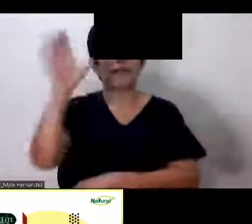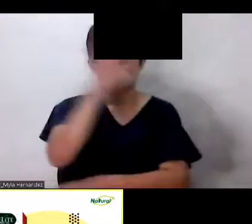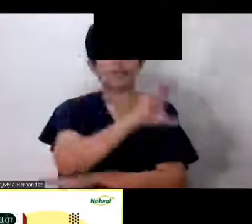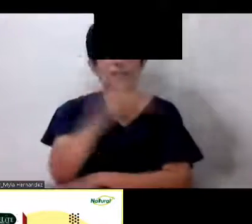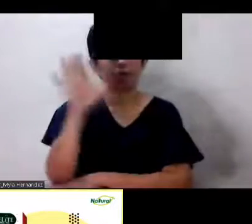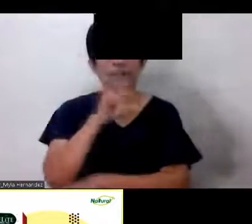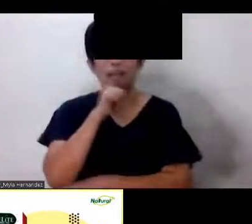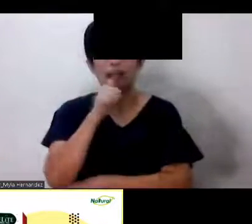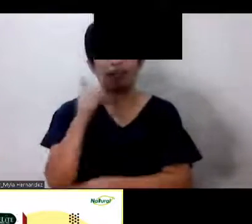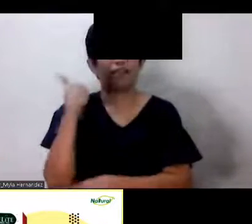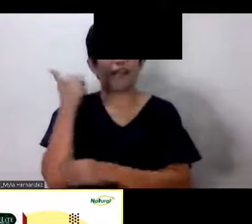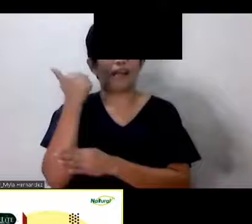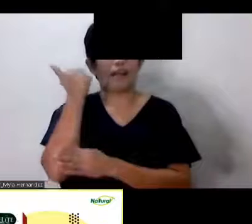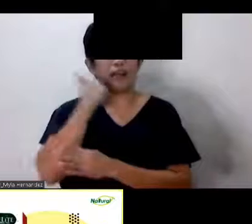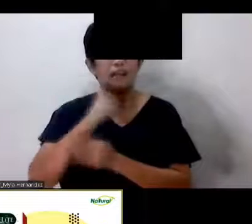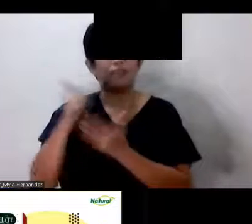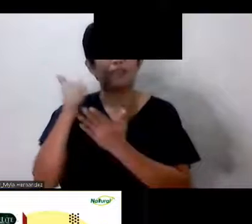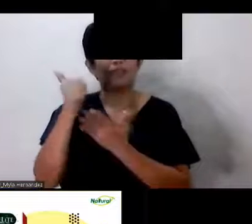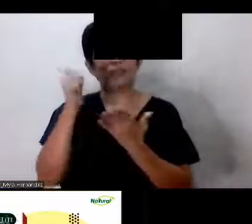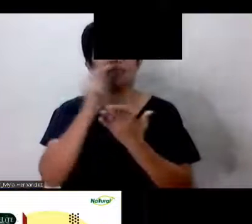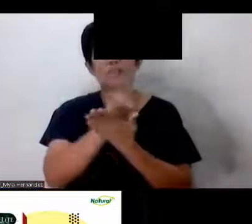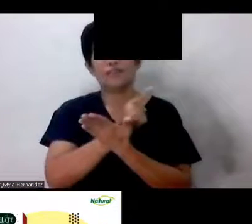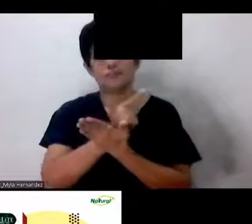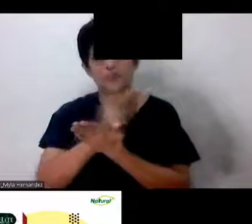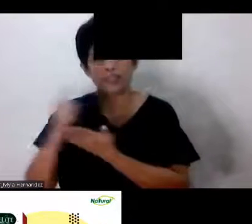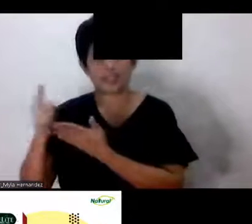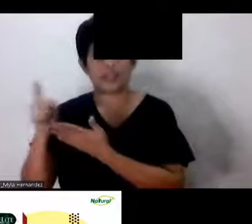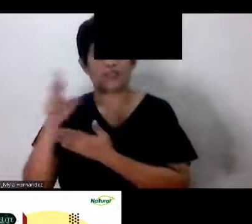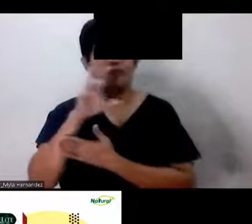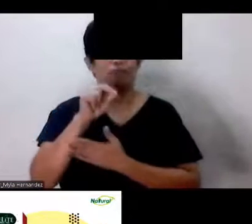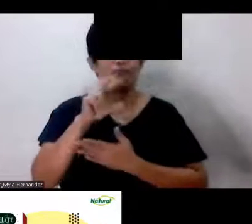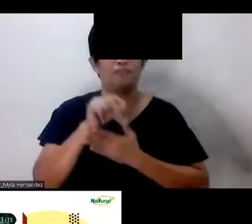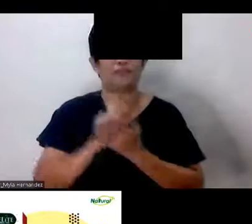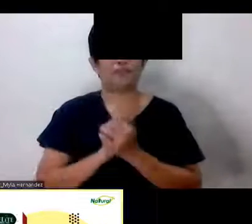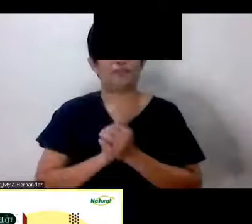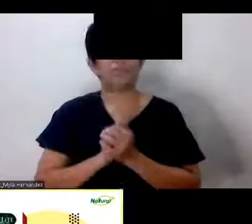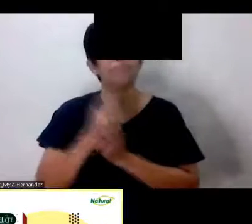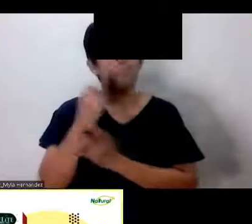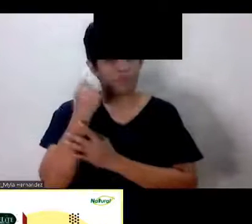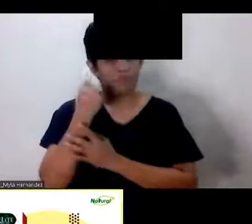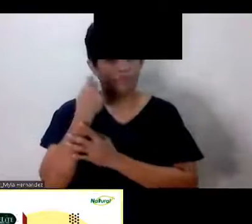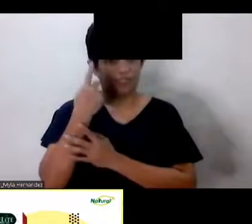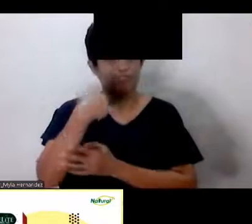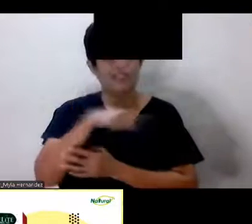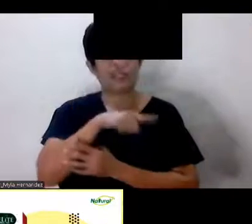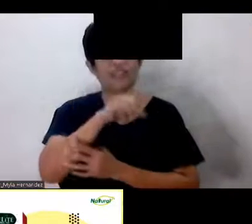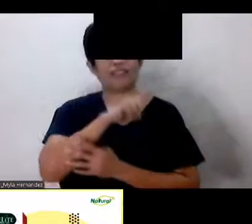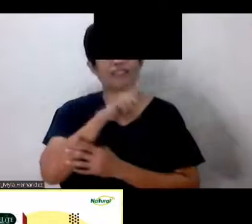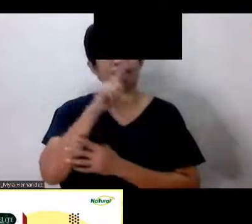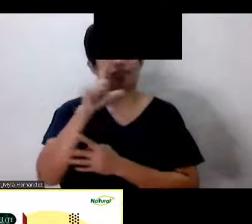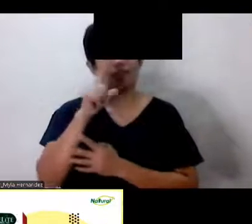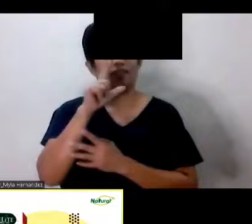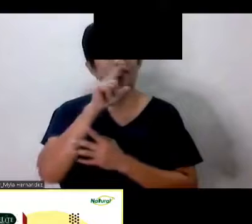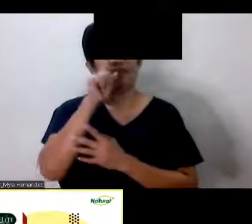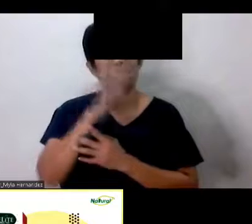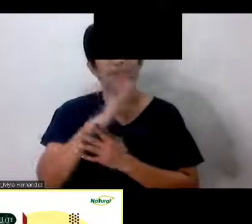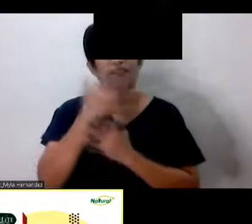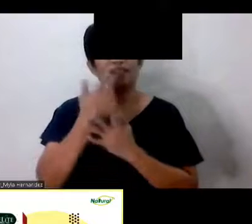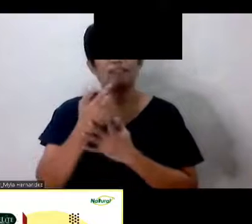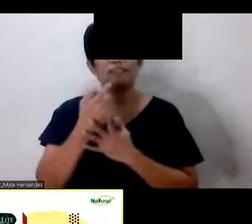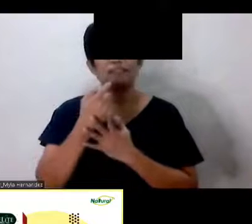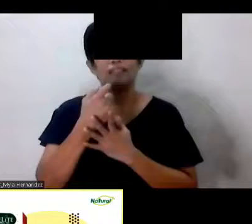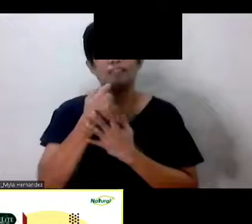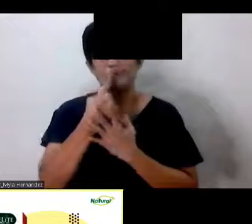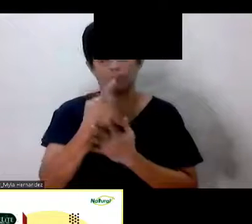kailangan linggo-linggo Okay? So Naintindihan naman tayo ng Diyos Okay? Sabi niya